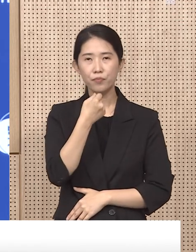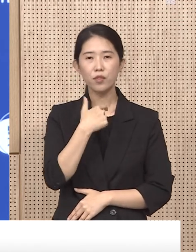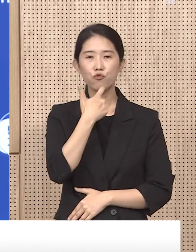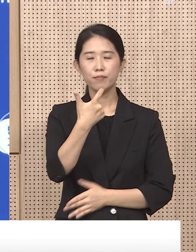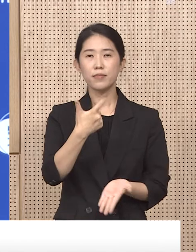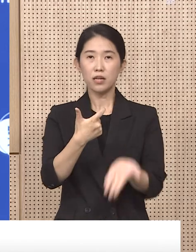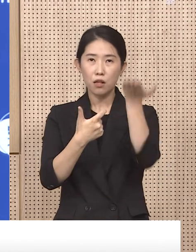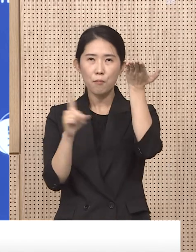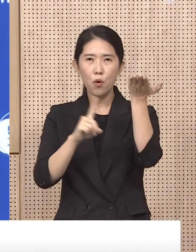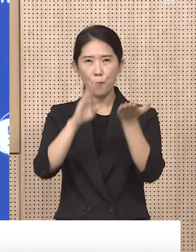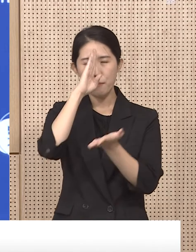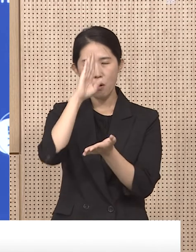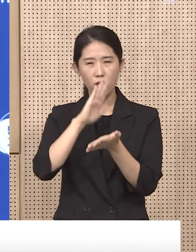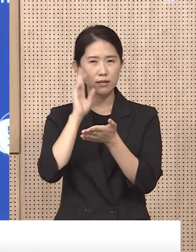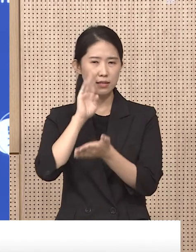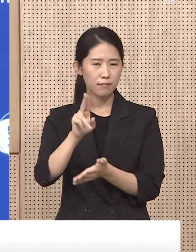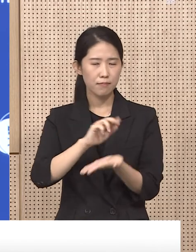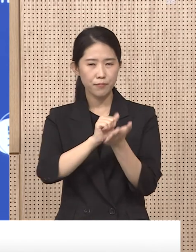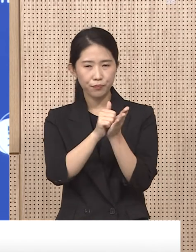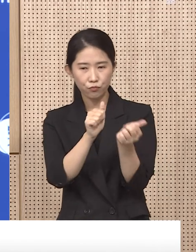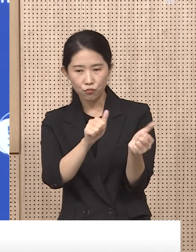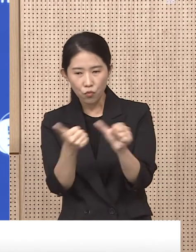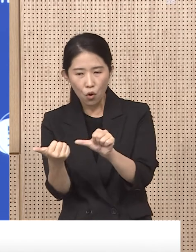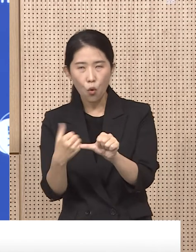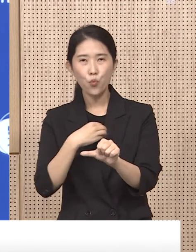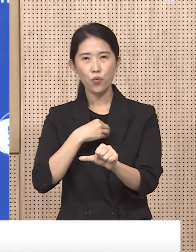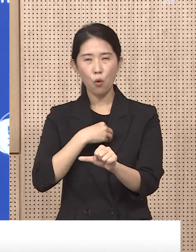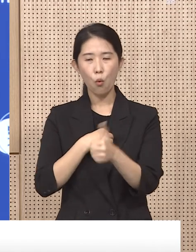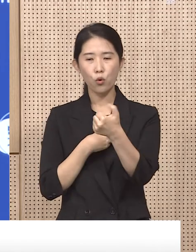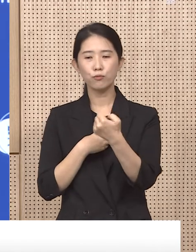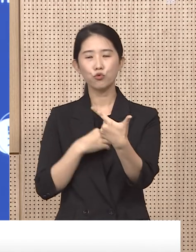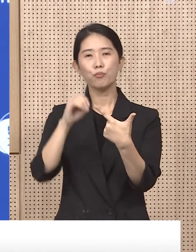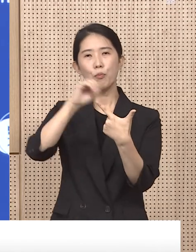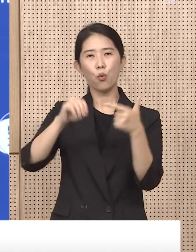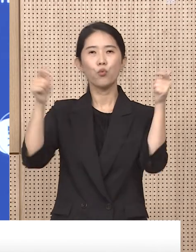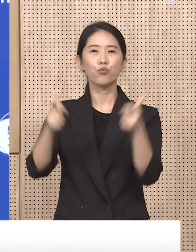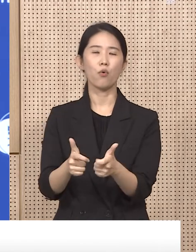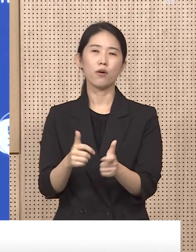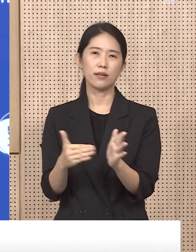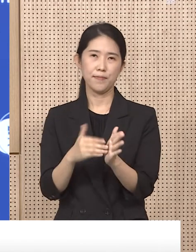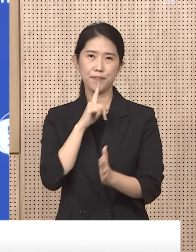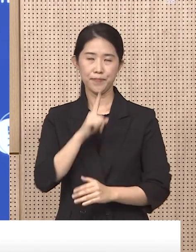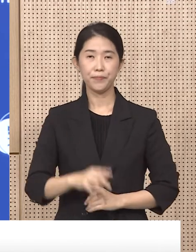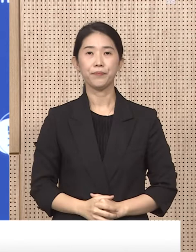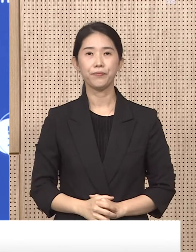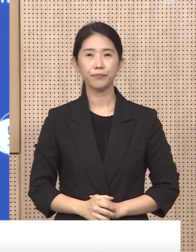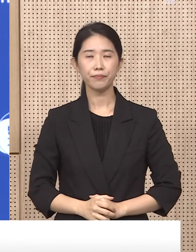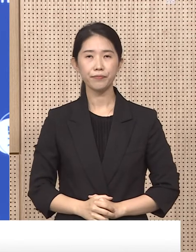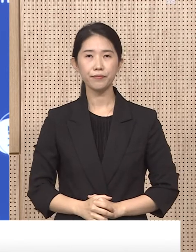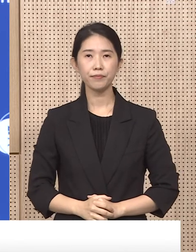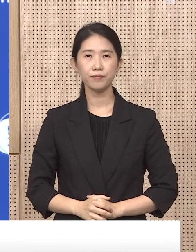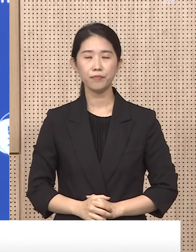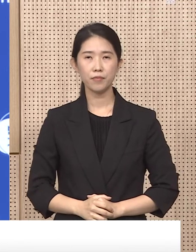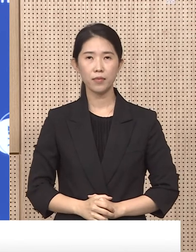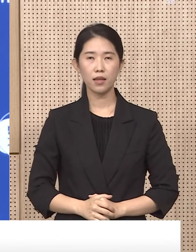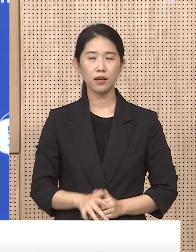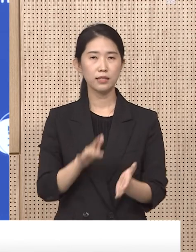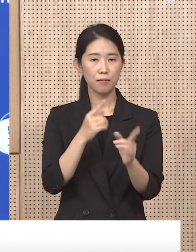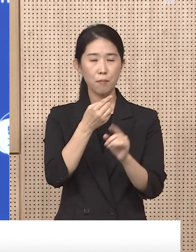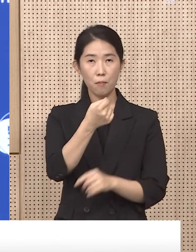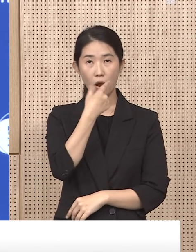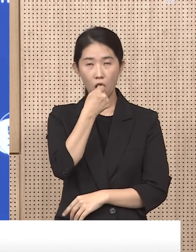이상의 중증화 위험도는 63% 사망 위험도는 56% 감소하는 것으로 나타났습니다. 이처럼 팍스로비드는